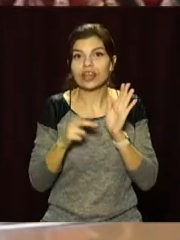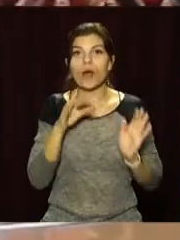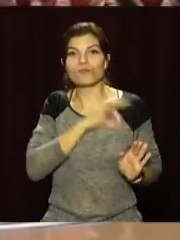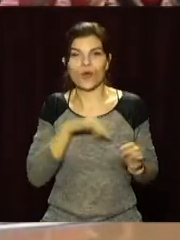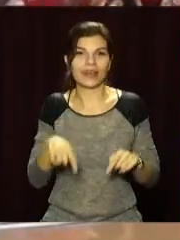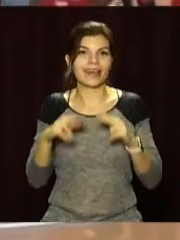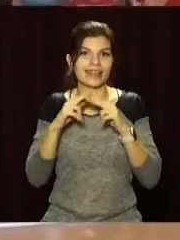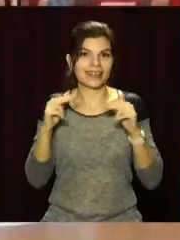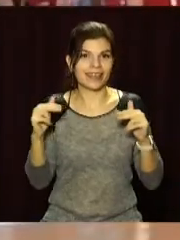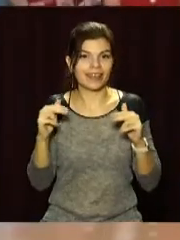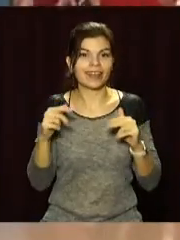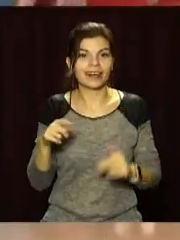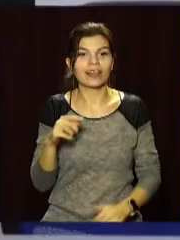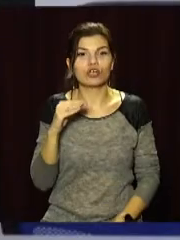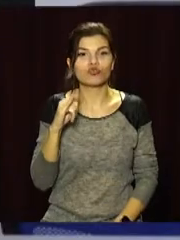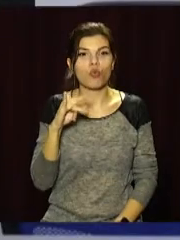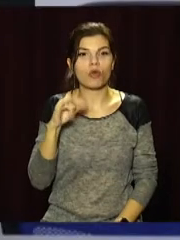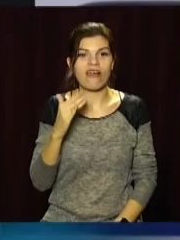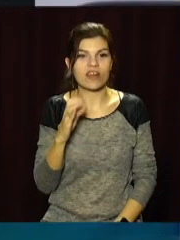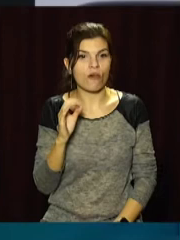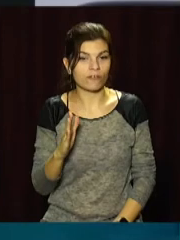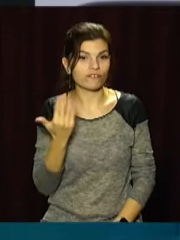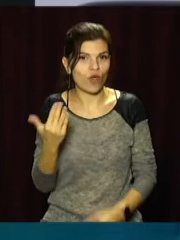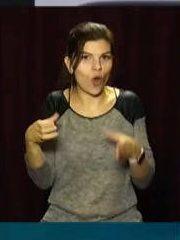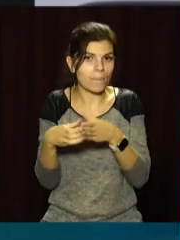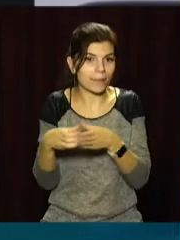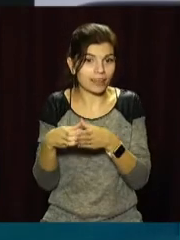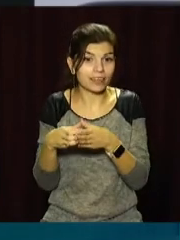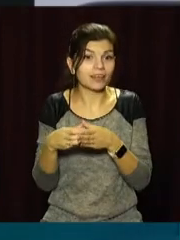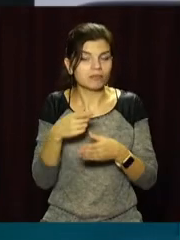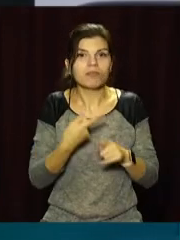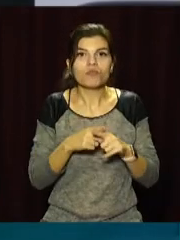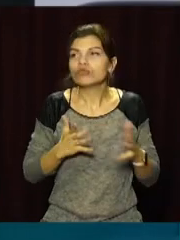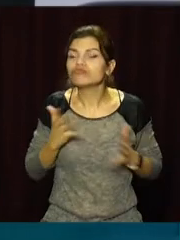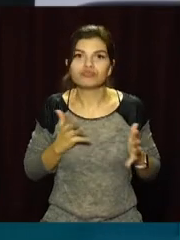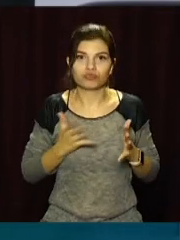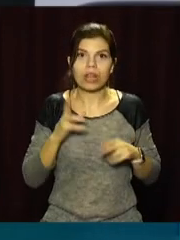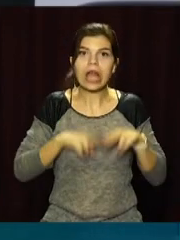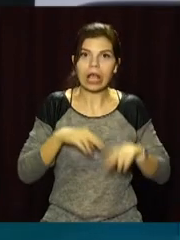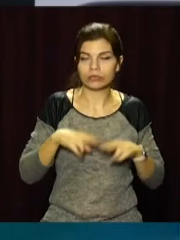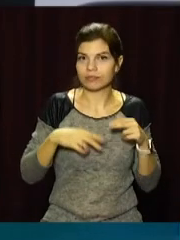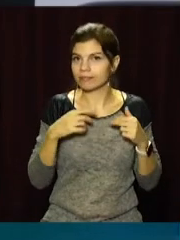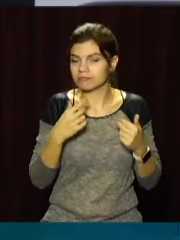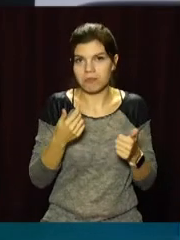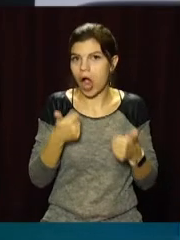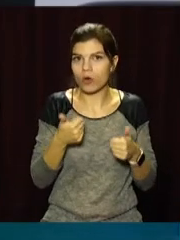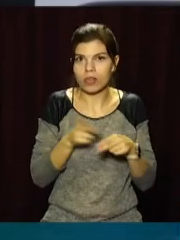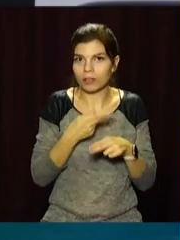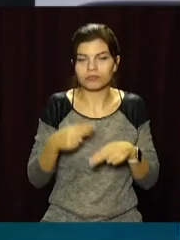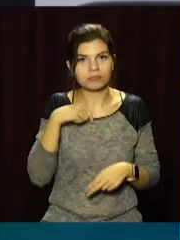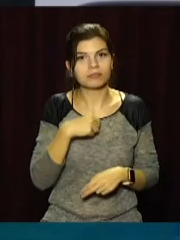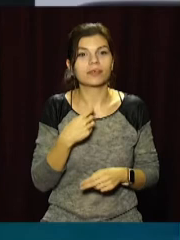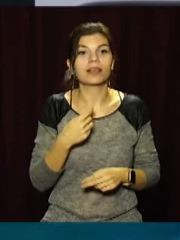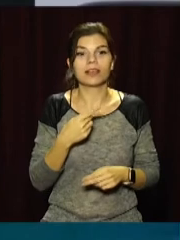підопічних Дениса Журавльова. Ребята дуже добре настроїлися, і сьогодні цей настрой дозволив